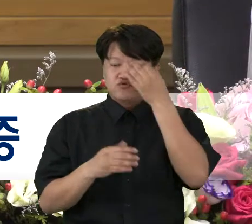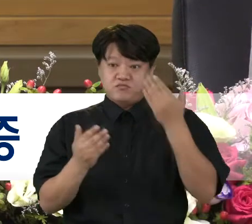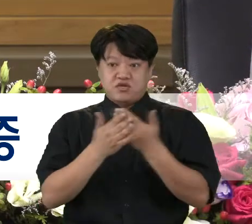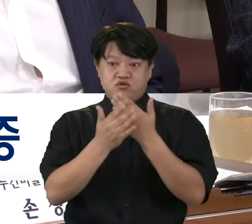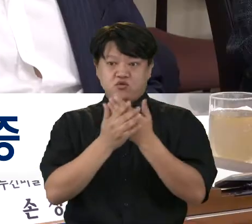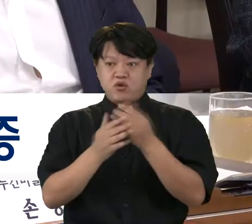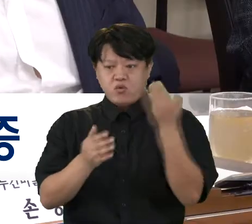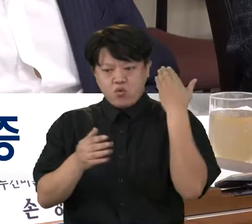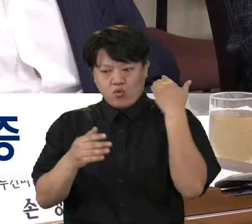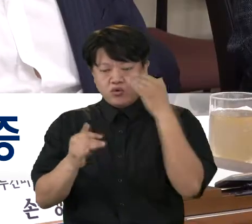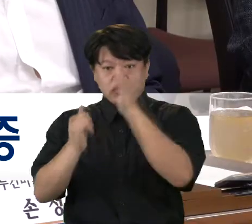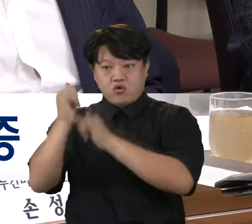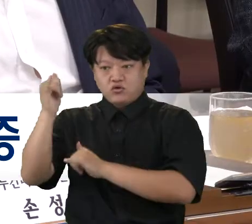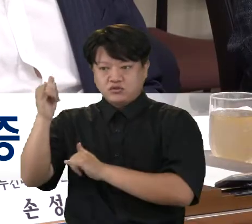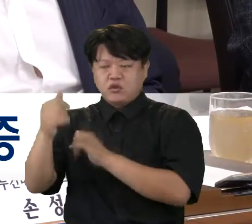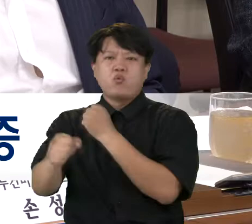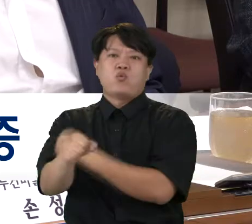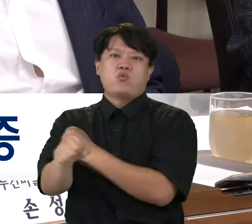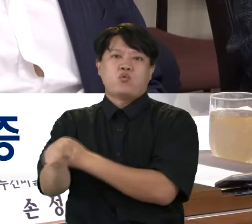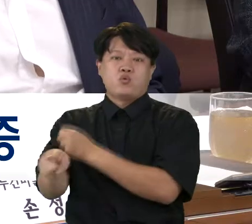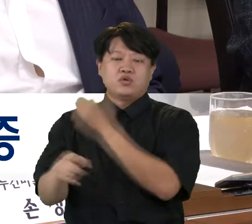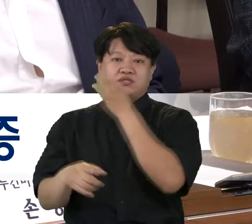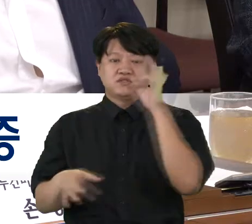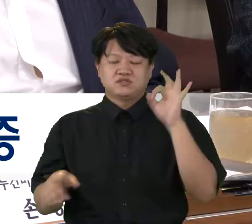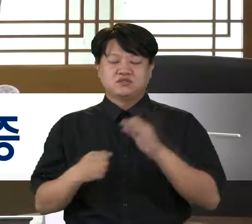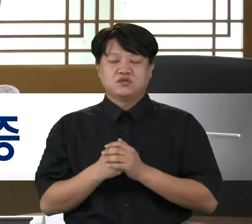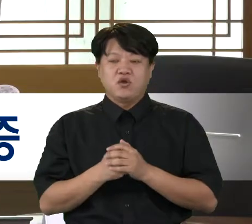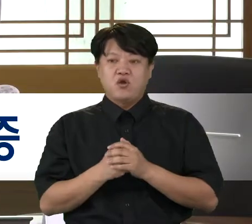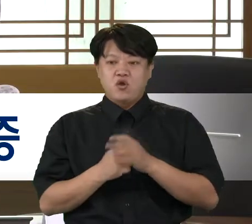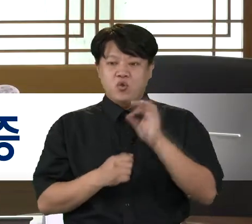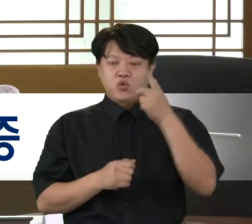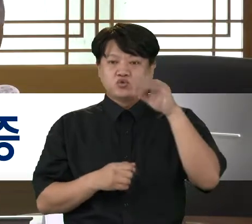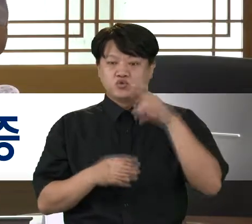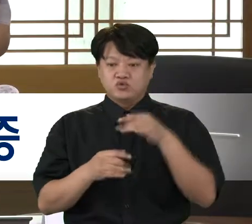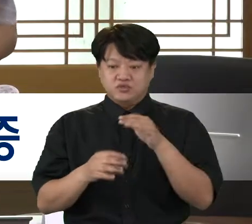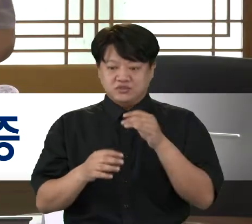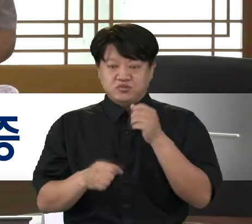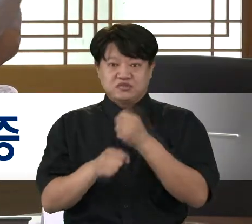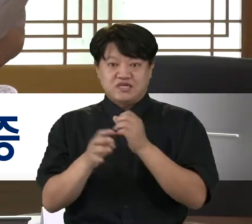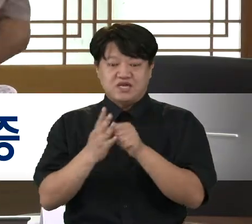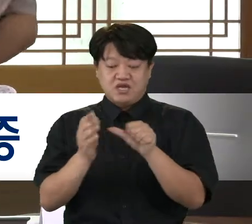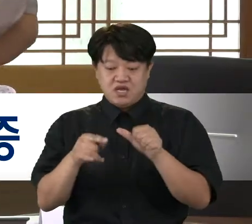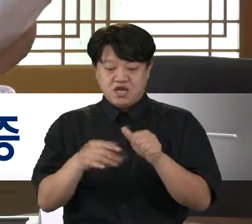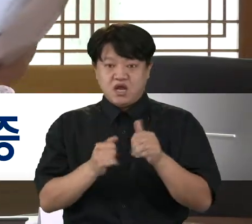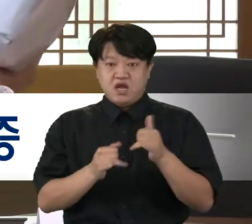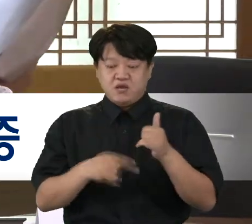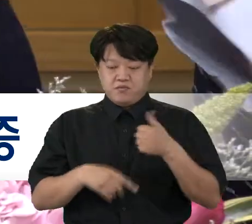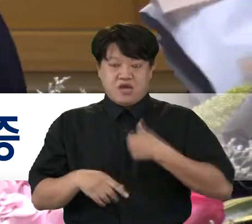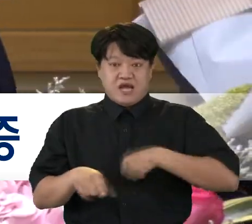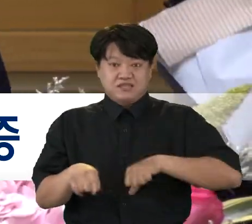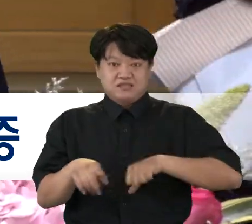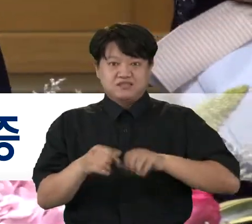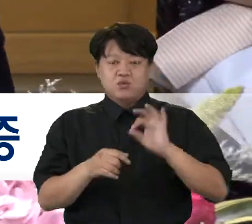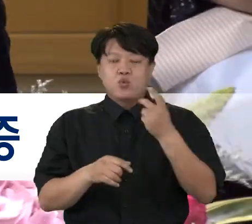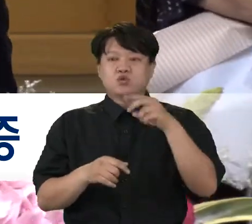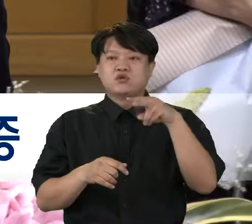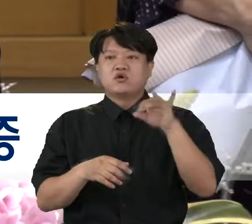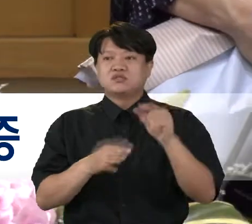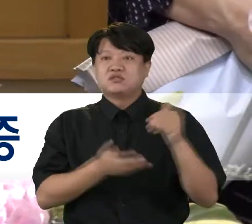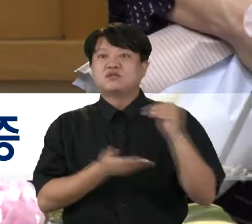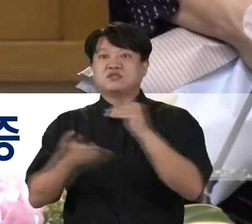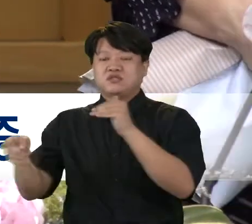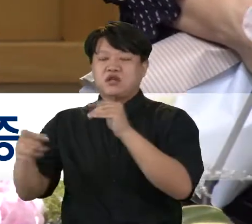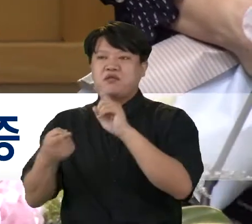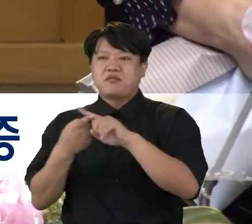근현대 조각사 연구에 중요한 자료를 제공한 공로를 인정하며 오종욱 작가의 자제이자 작품 기증자인 오석진 씨에 대한